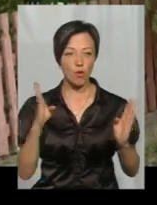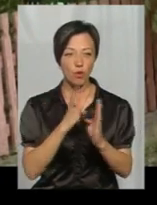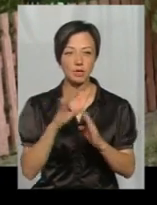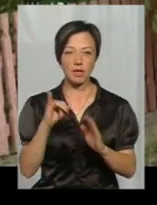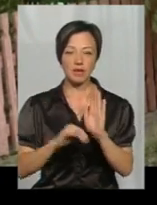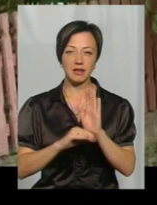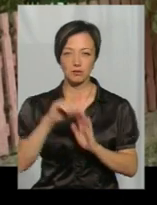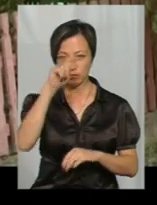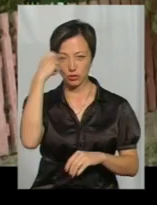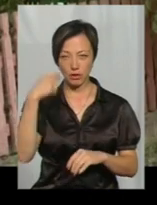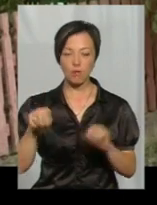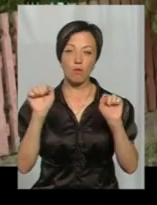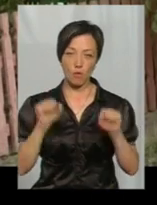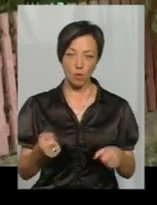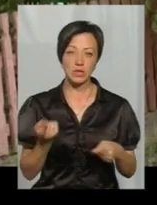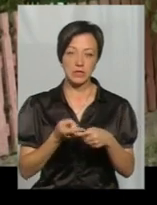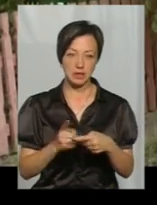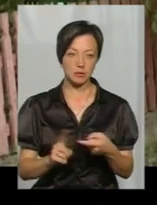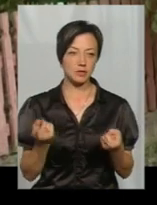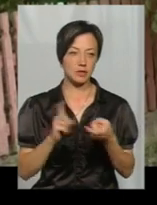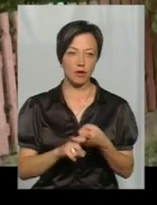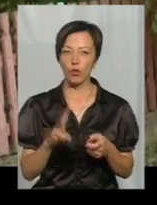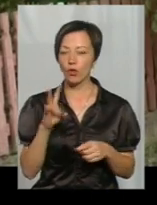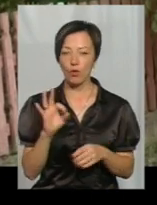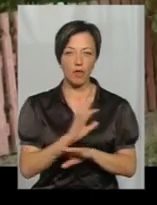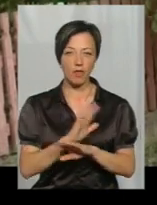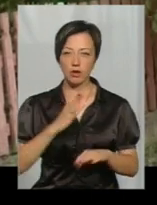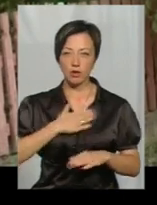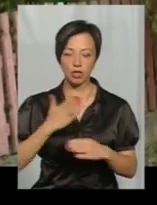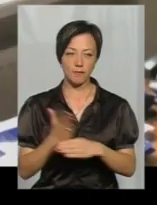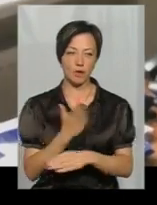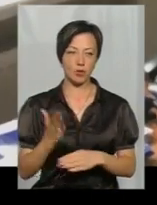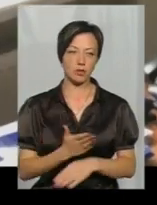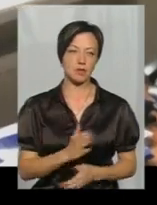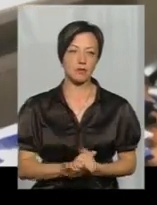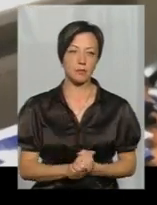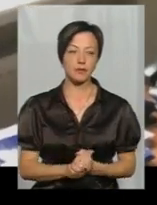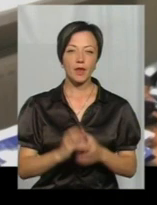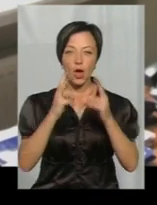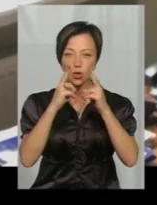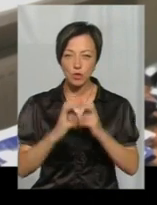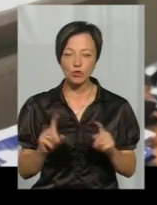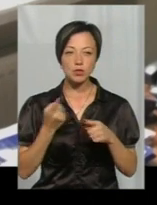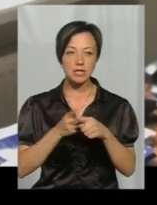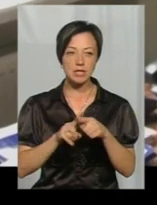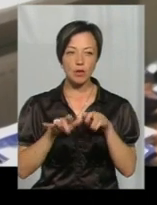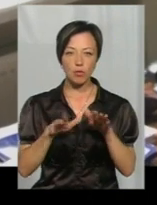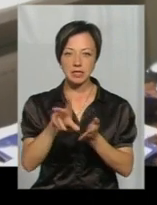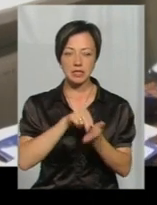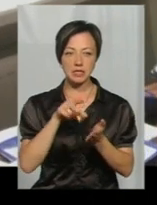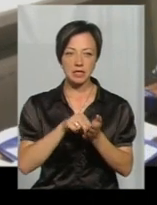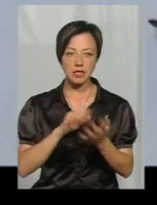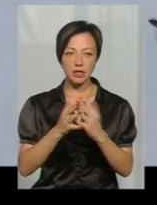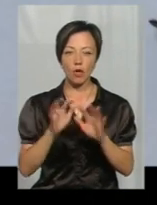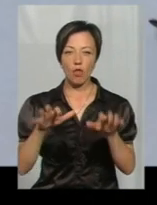висока температура може з цим зв'язано, але не з нашим виробництвом. Аби дослідити, що це за хомахи, зразки жуків